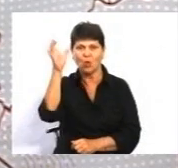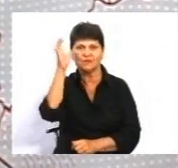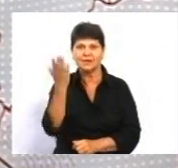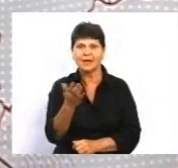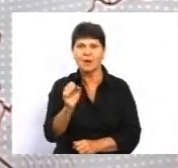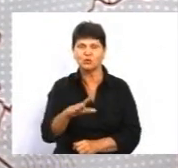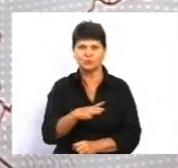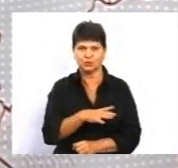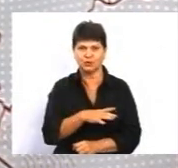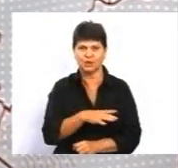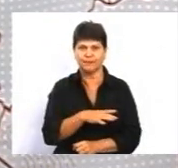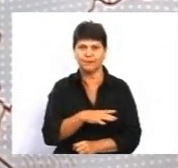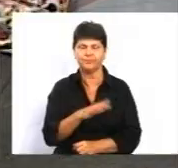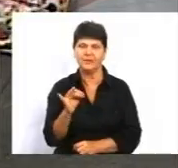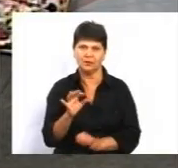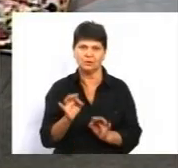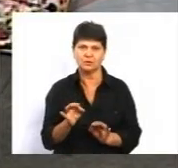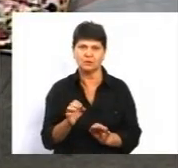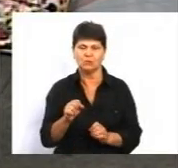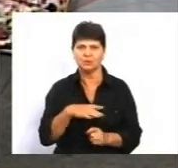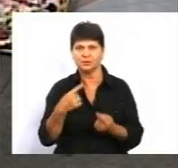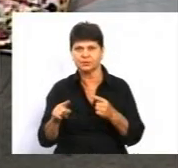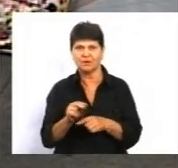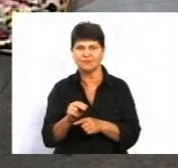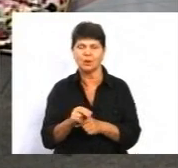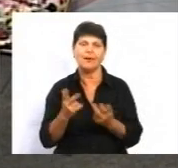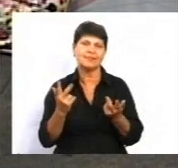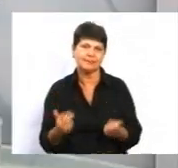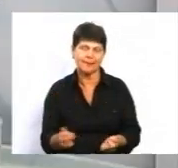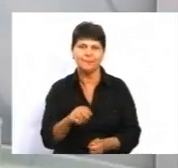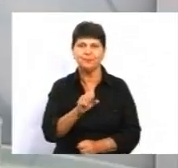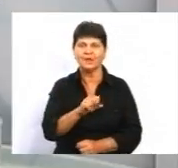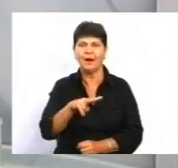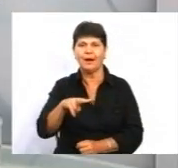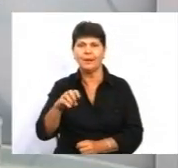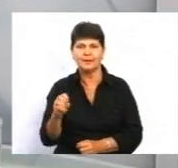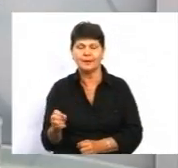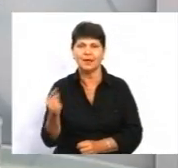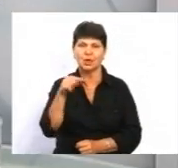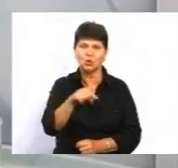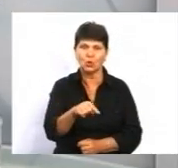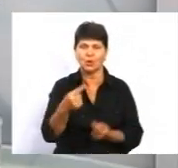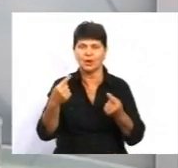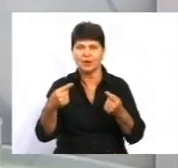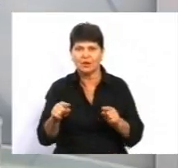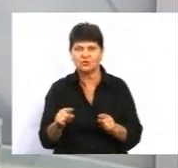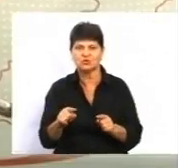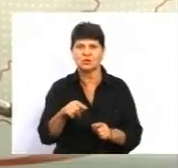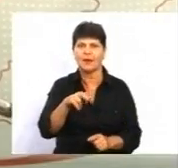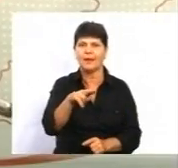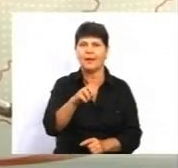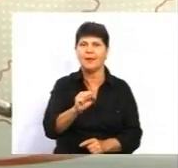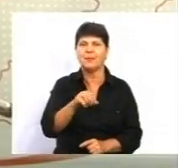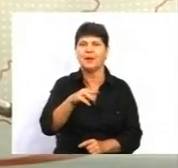Можна не відвідувати школу, навчання чи як? Так, але от той педагогічний патронаж, коли з